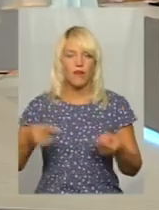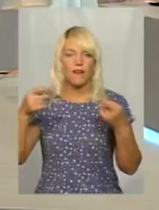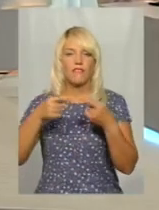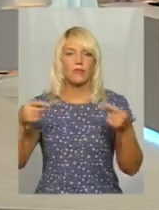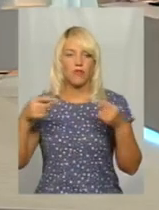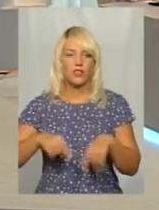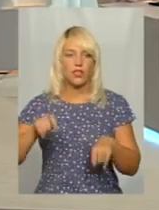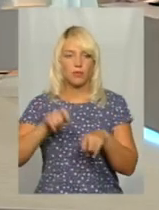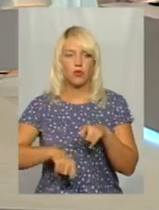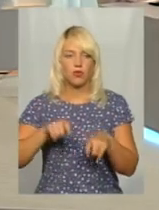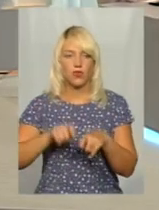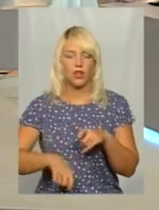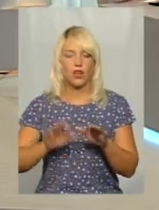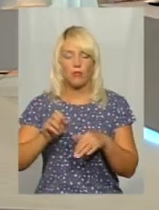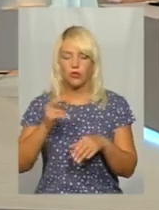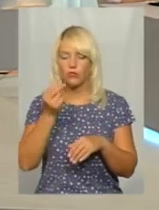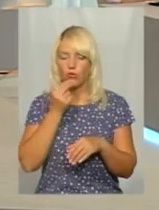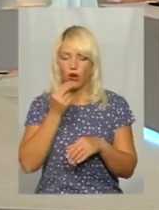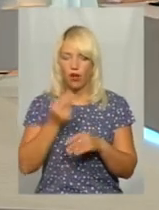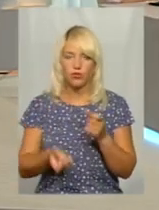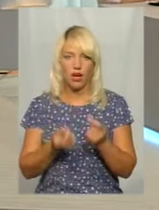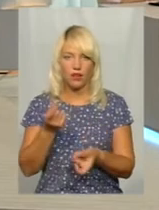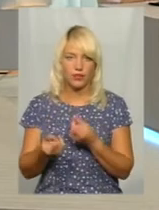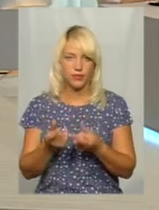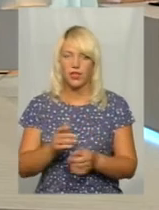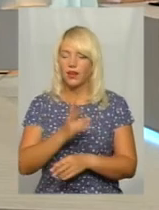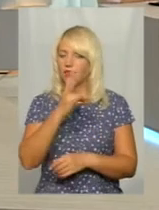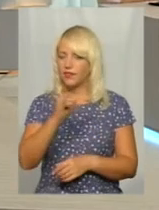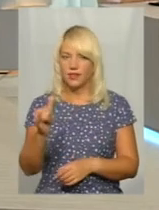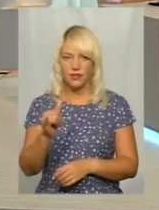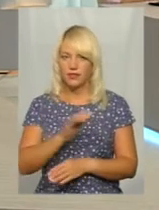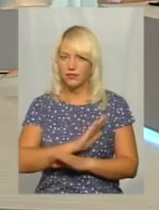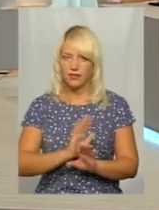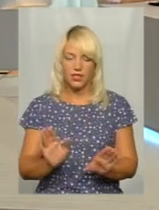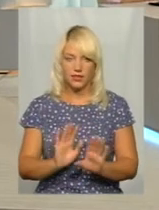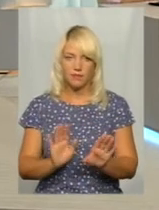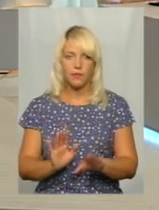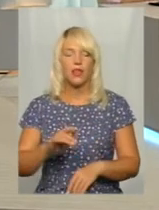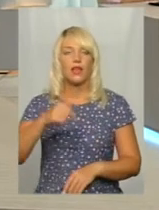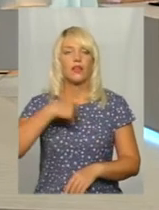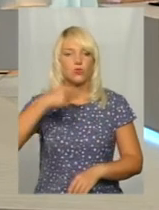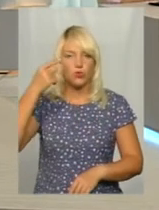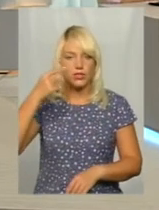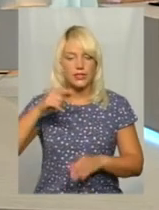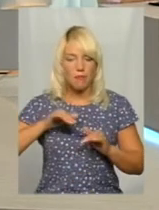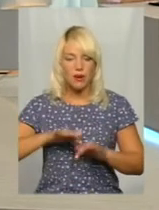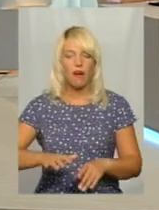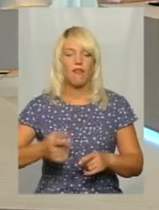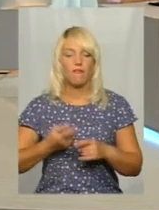І потім ми можемо в харчах вже якось Ні, що ні. Справа в тому, що, ну,